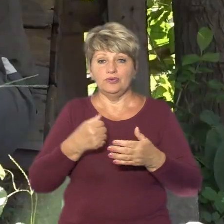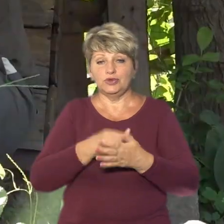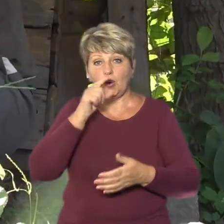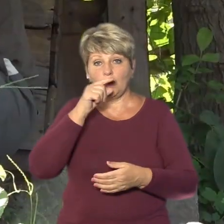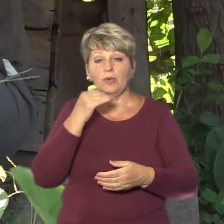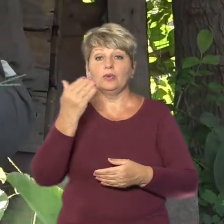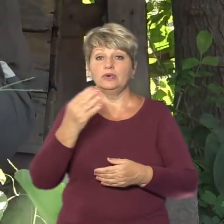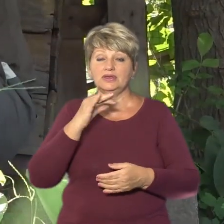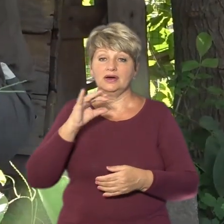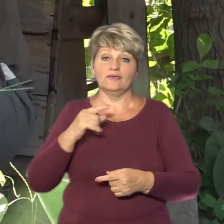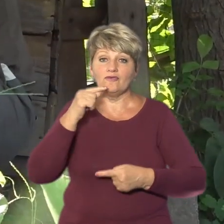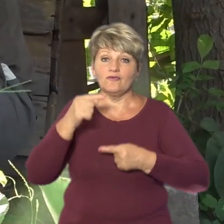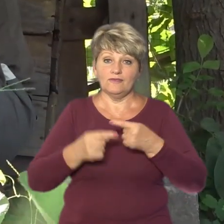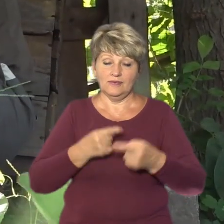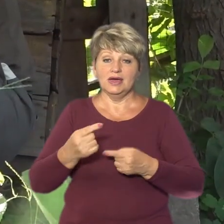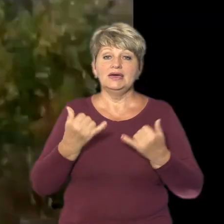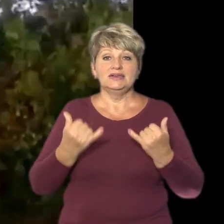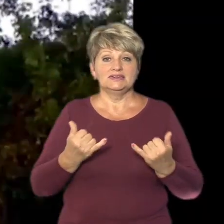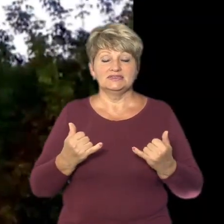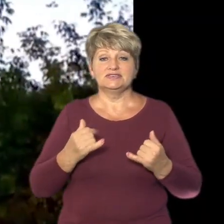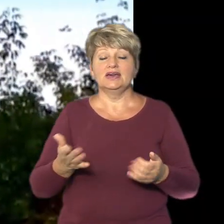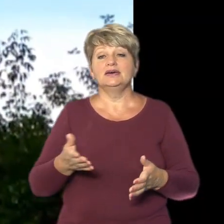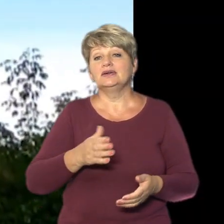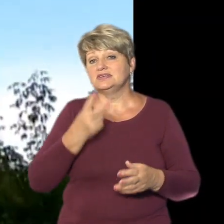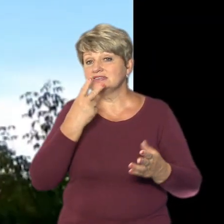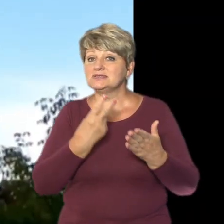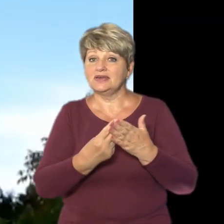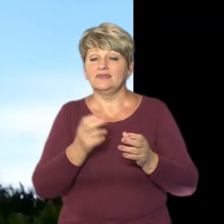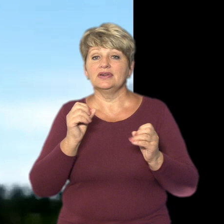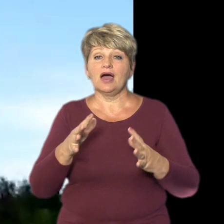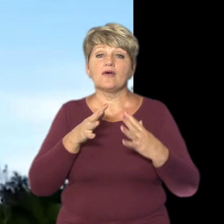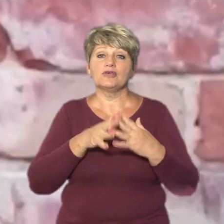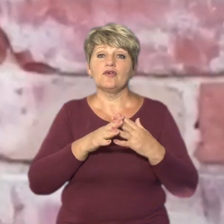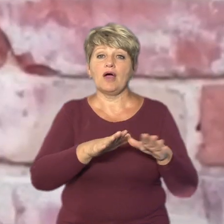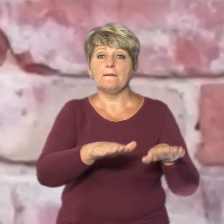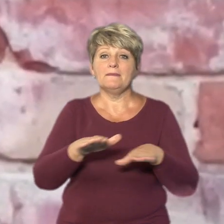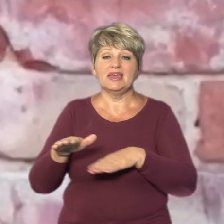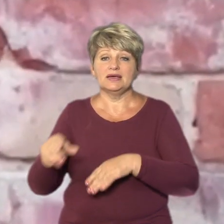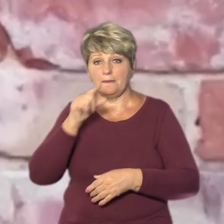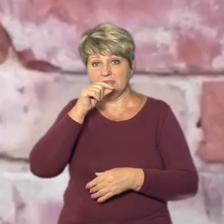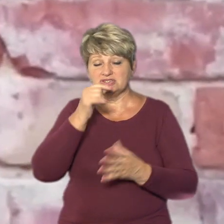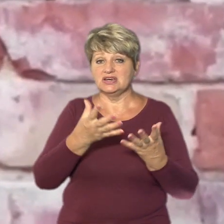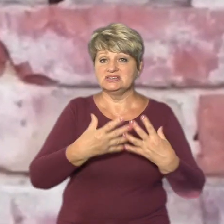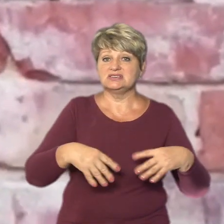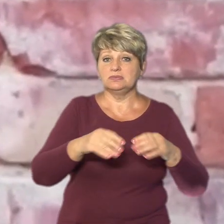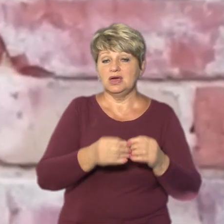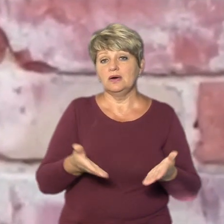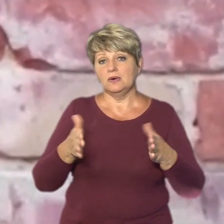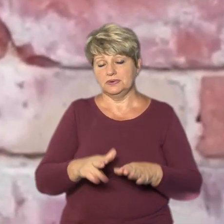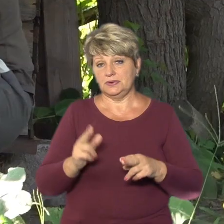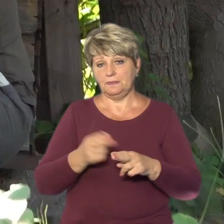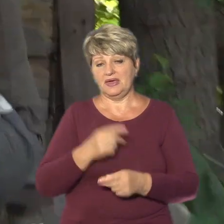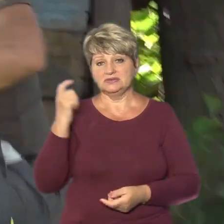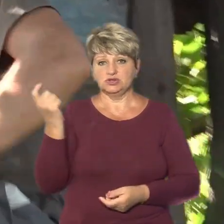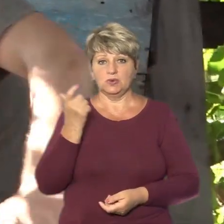крові, говорить Олександр. Тому нині зі щемом у серці дивиться, як у фронтових містах бджолені сімейства залишаються без господаря.